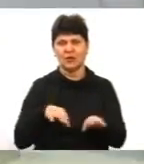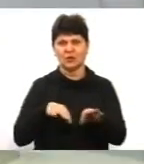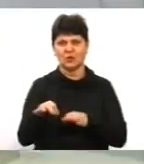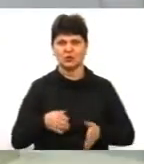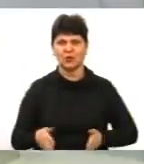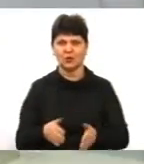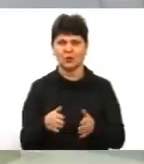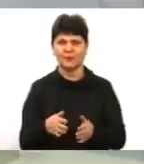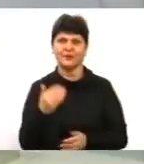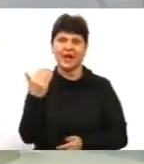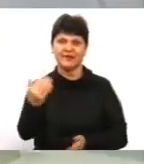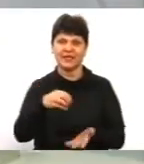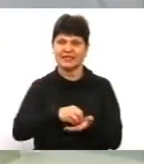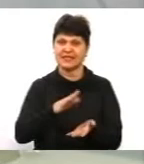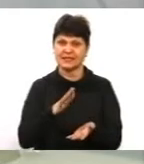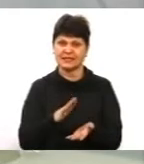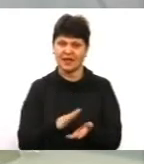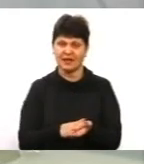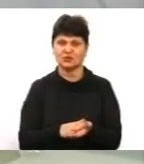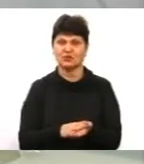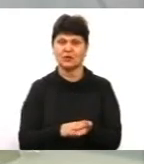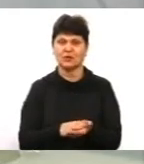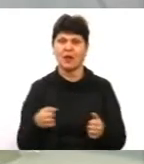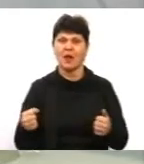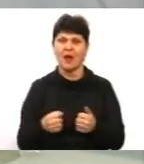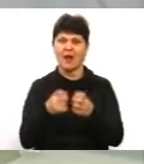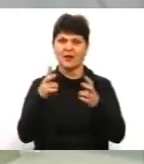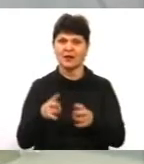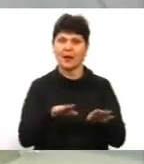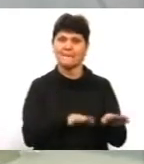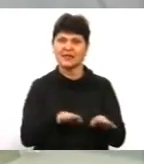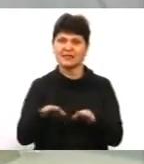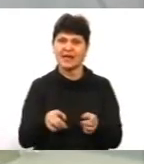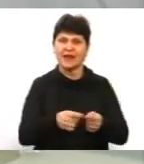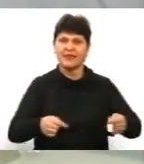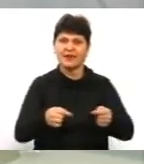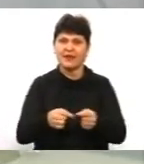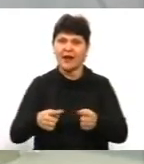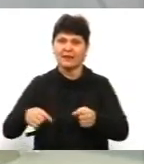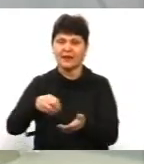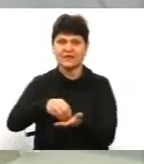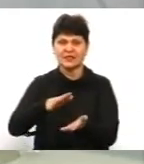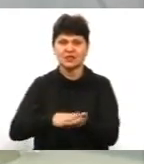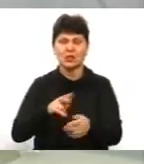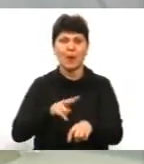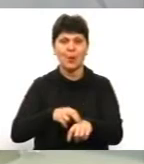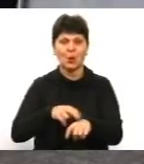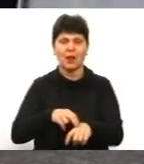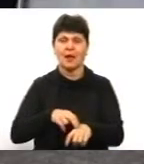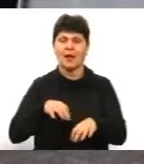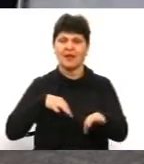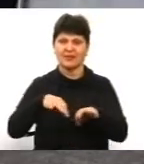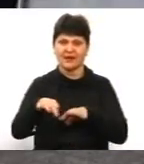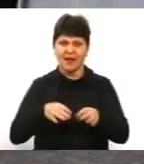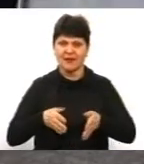Ви зазначили про ті, як ви кажете, аварійні місця чи ділянки, які визначені поліцією на трасах М-12 і М